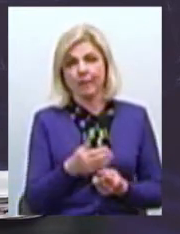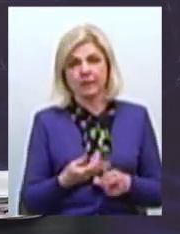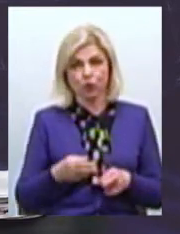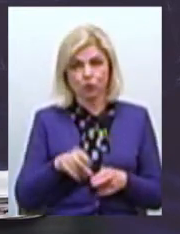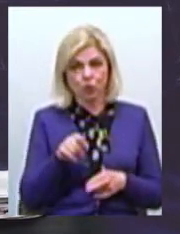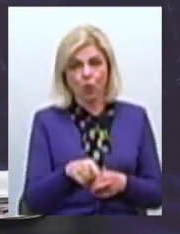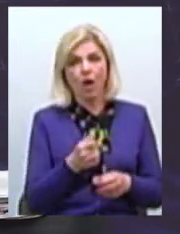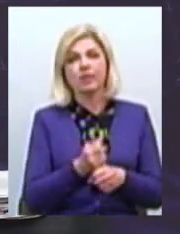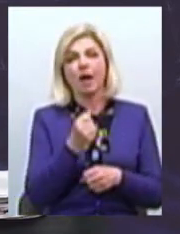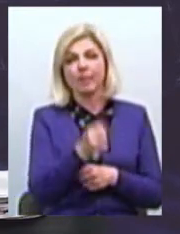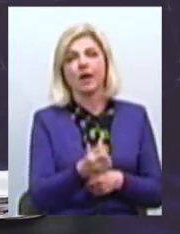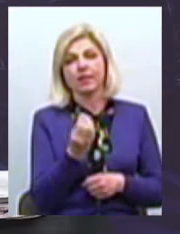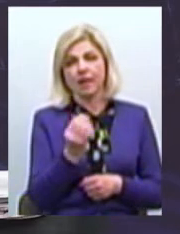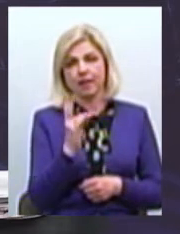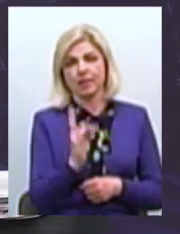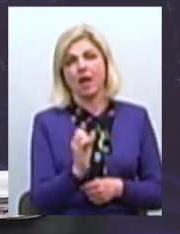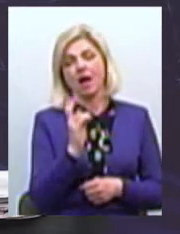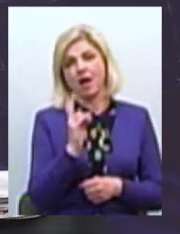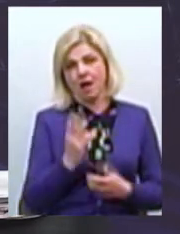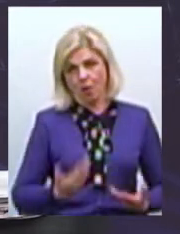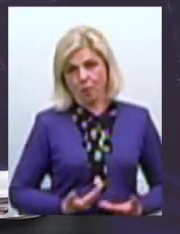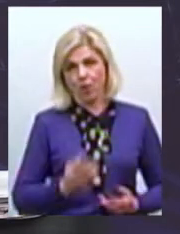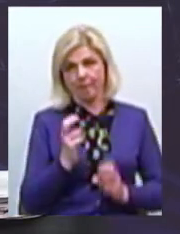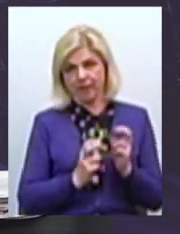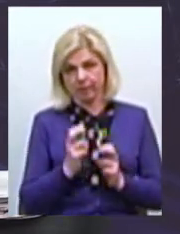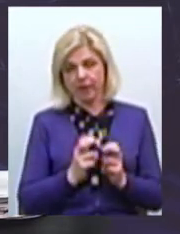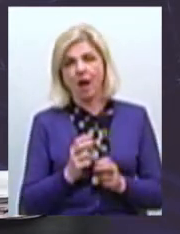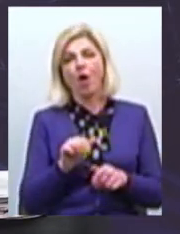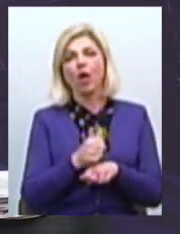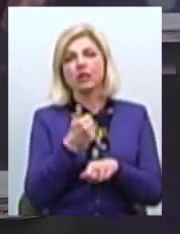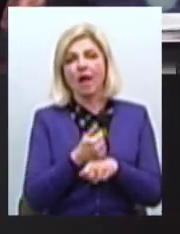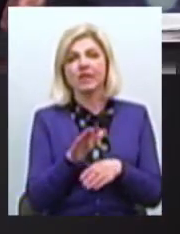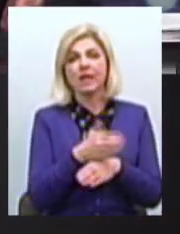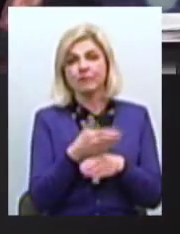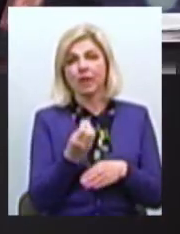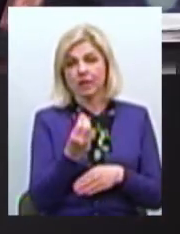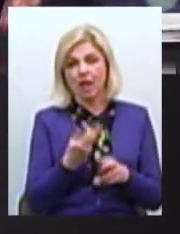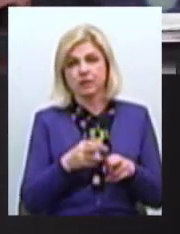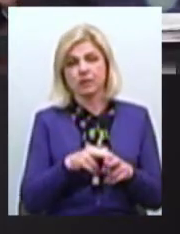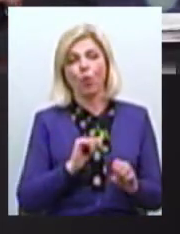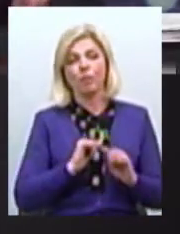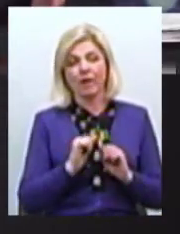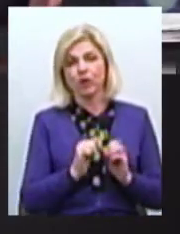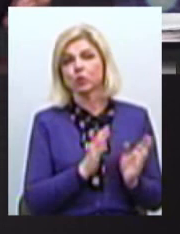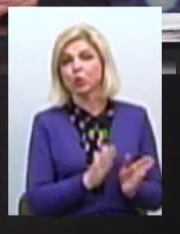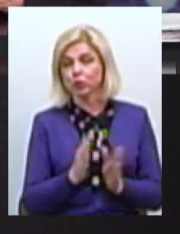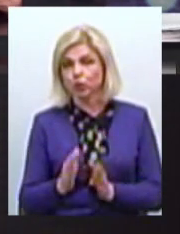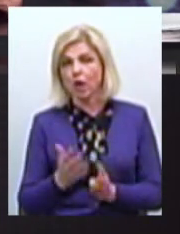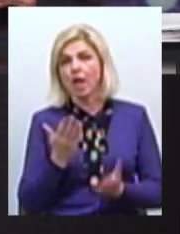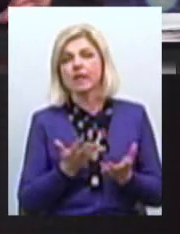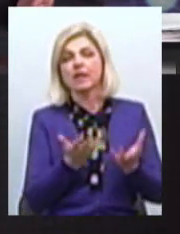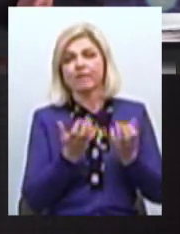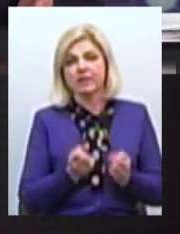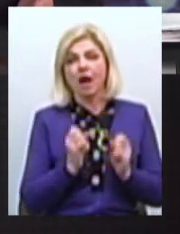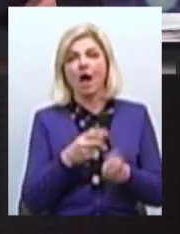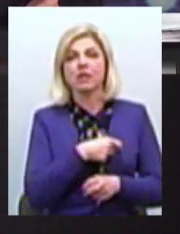направляються гроші на КП Тобто основний розпорядник коштів це управління інфраструктури Якщо брати дійсно як депутатський корпус